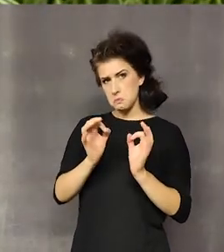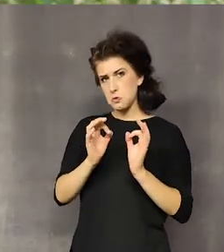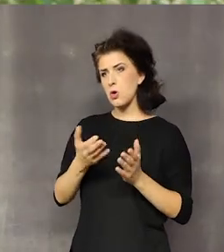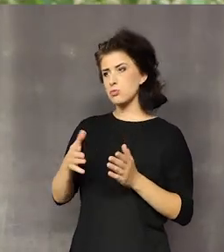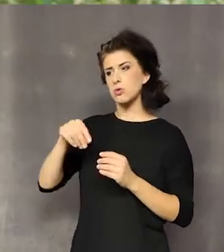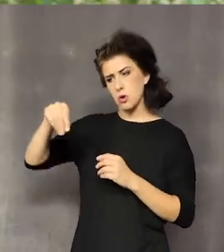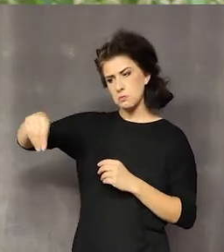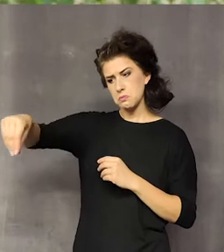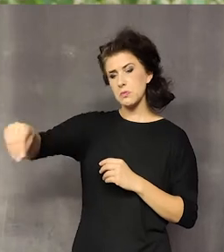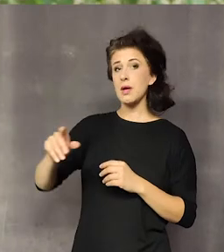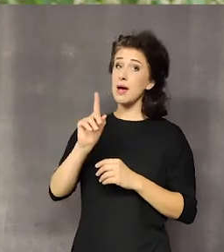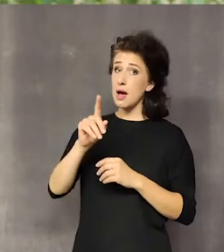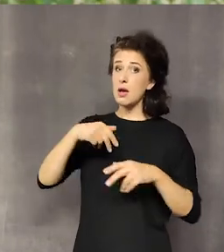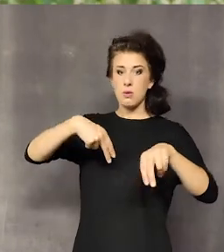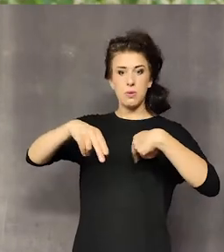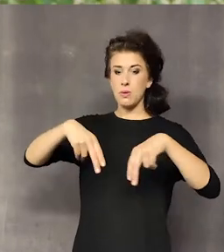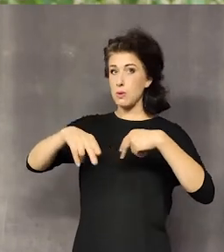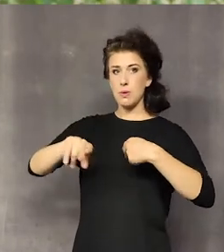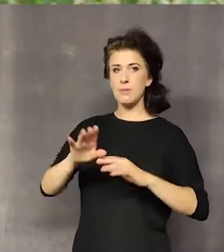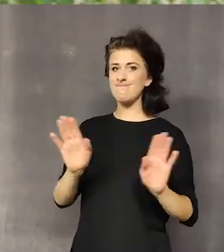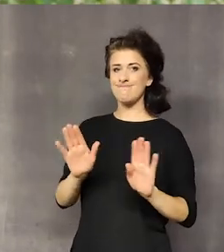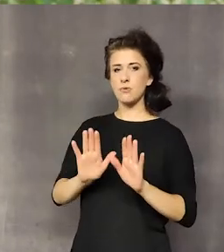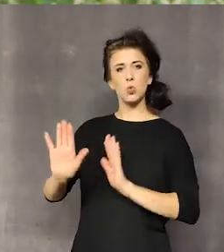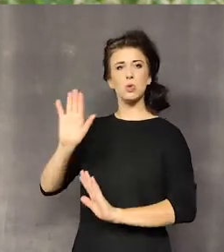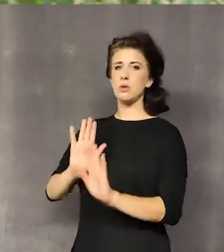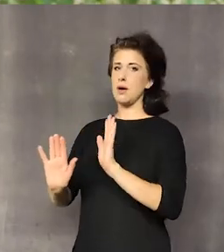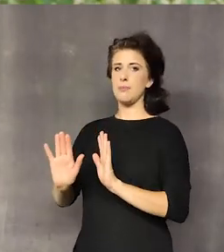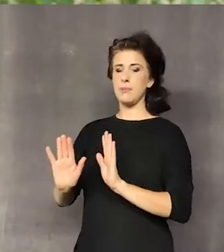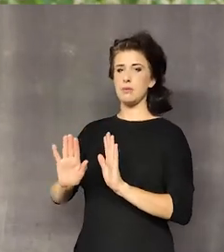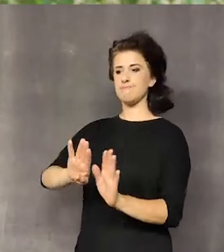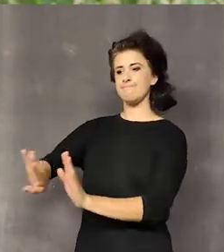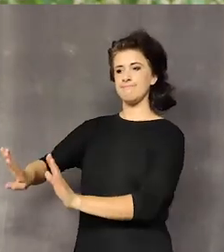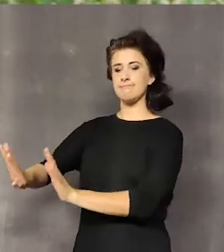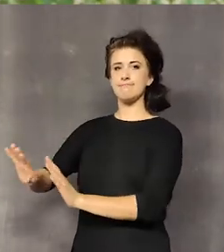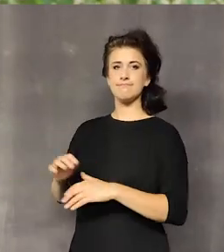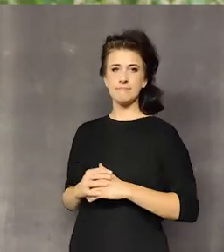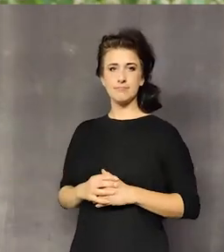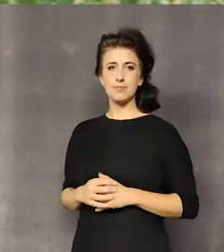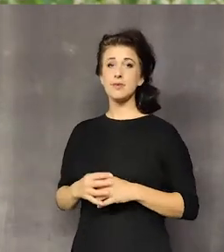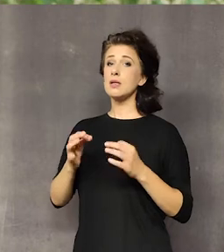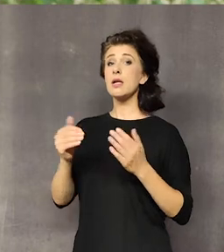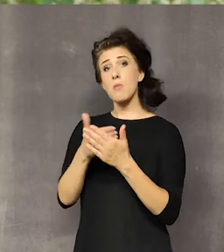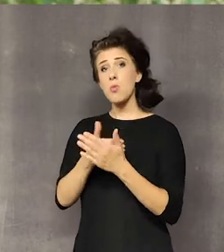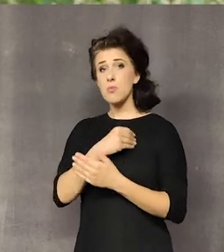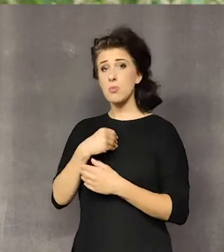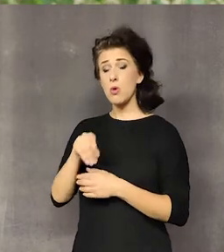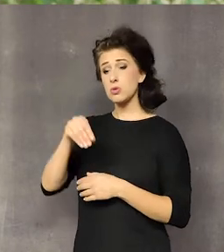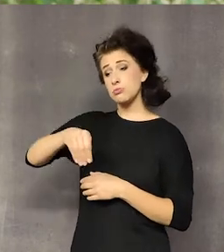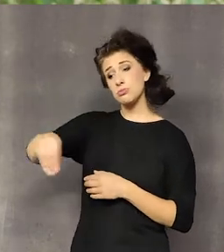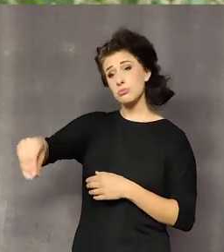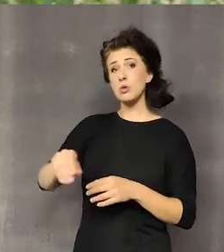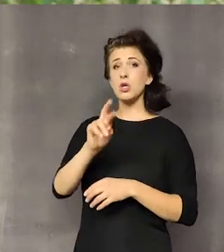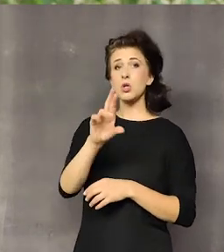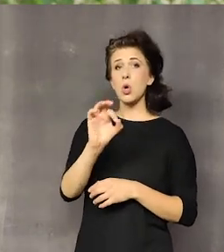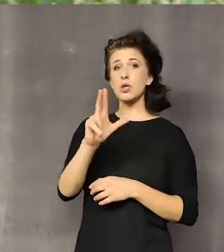Ale starajmy się właśnie, dróg szybkiego ruchu, autoostrad, tego unikajmy. W tej chwili jest moda w Polsce zasadzenia na przykład